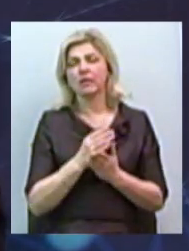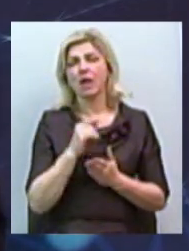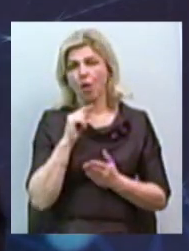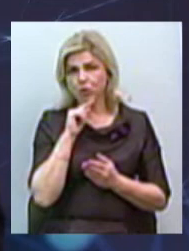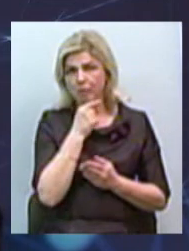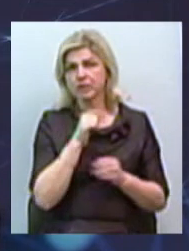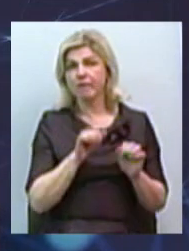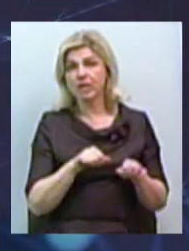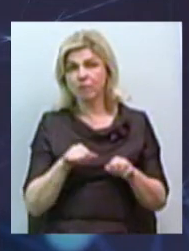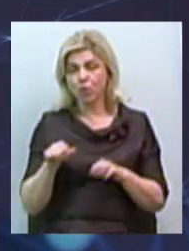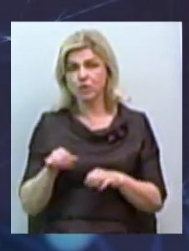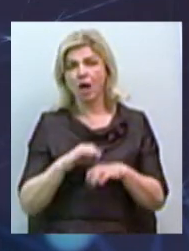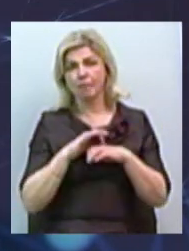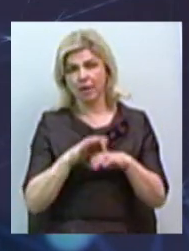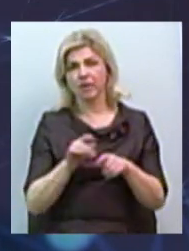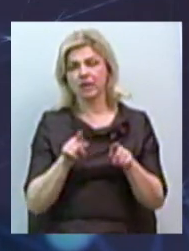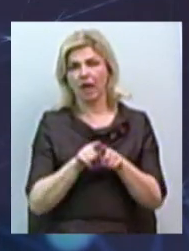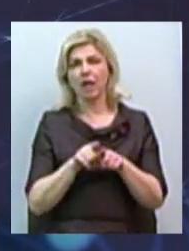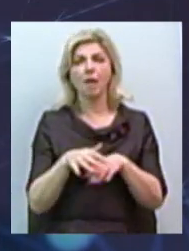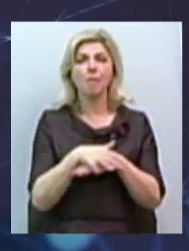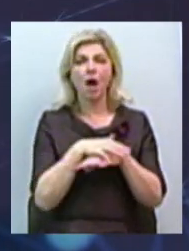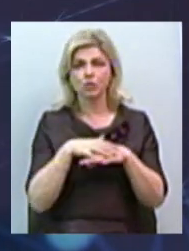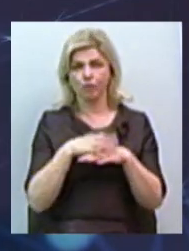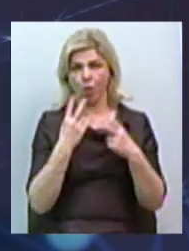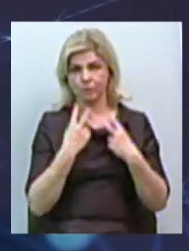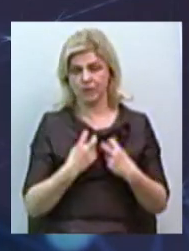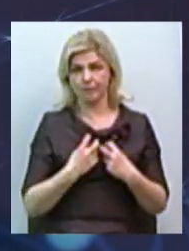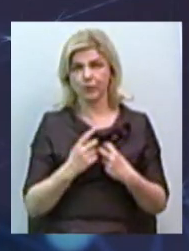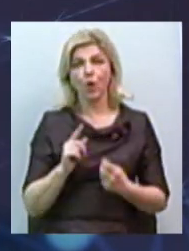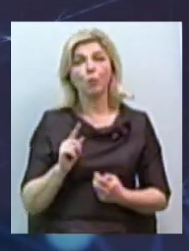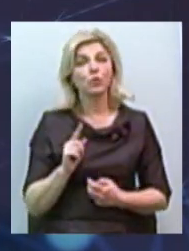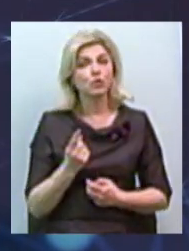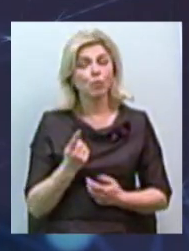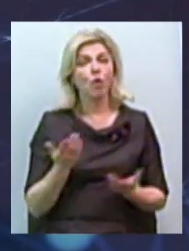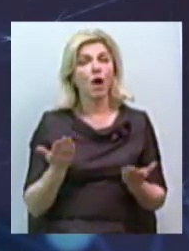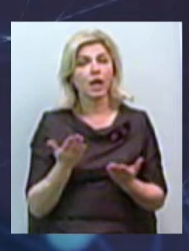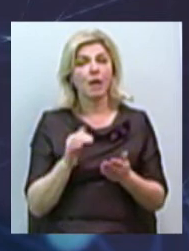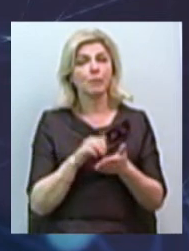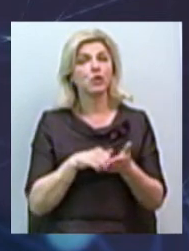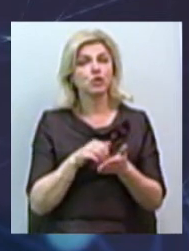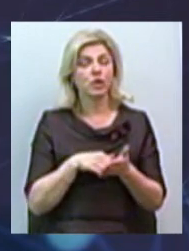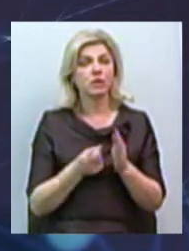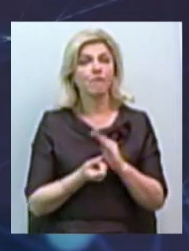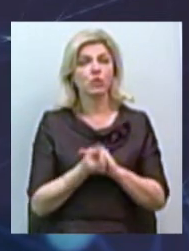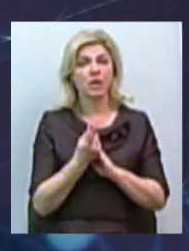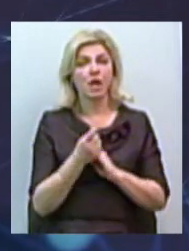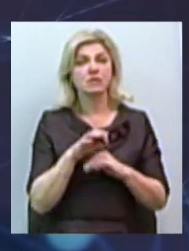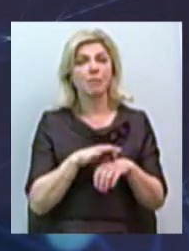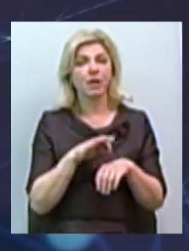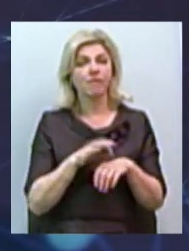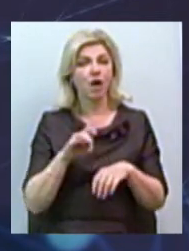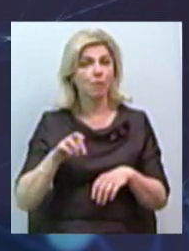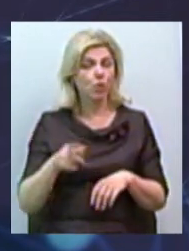такі масові обслідвання. Які причини, чому відбувається заболіваємість і